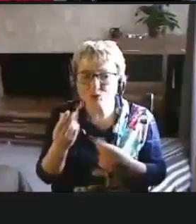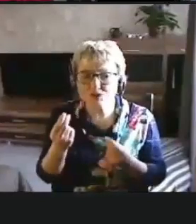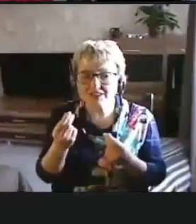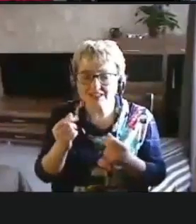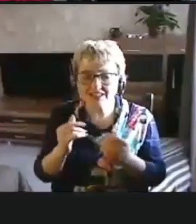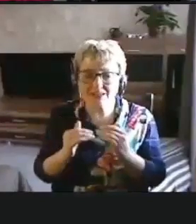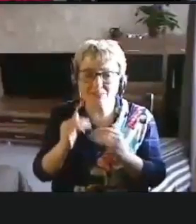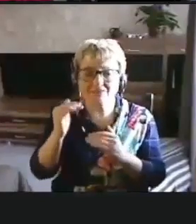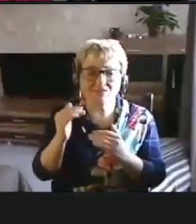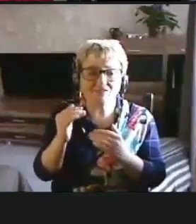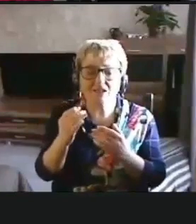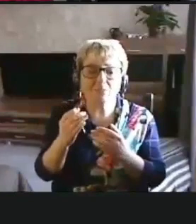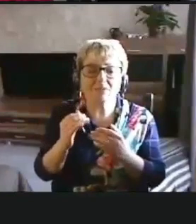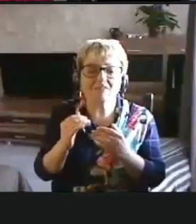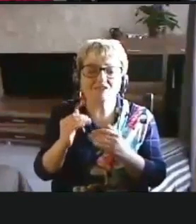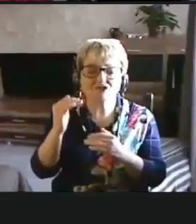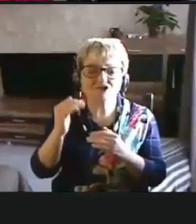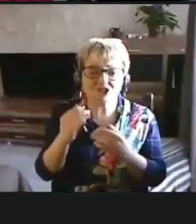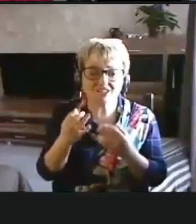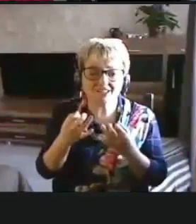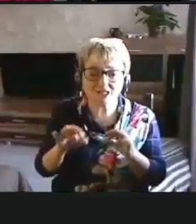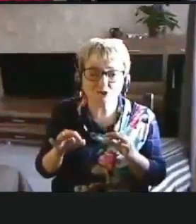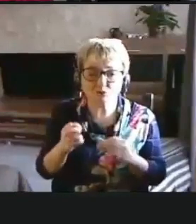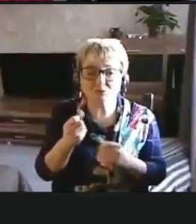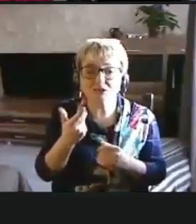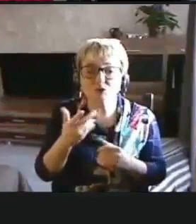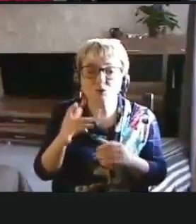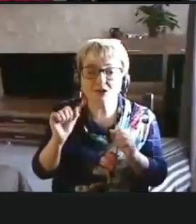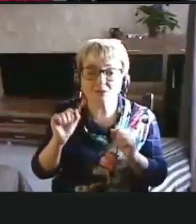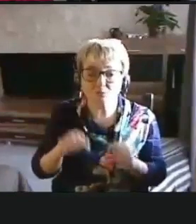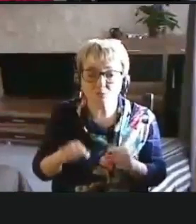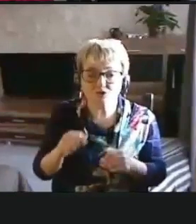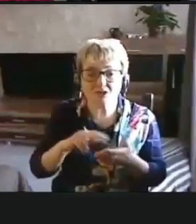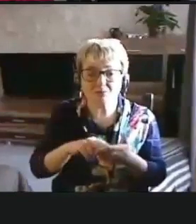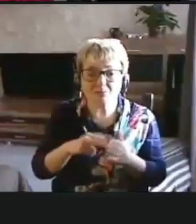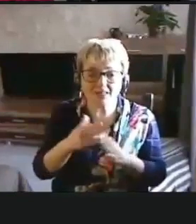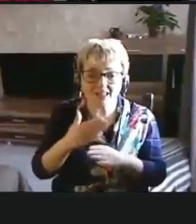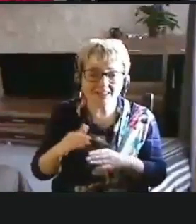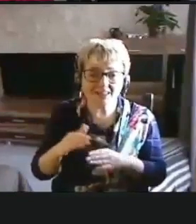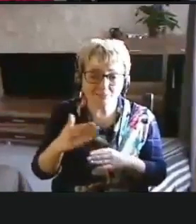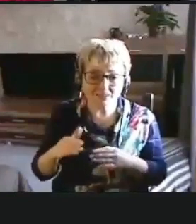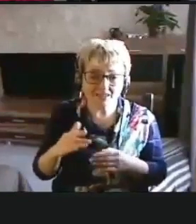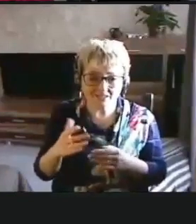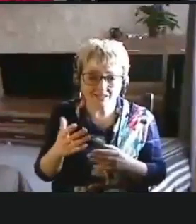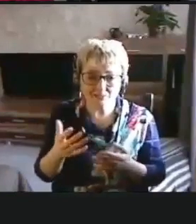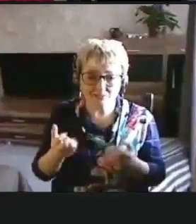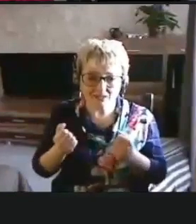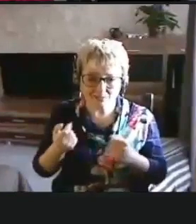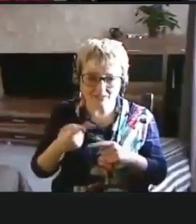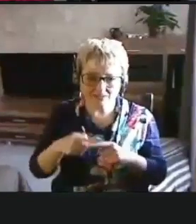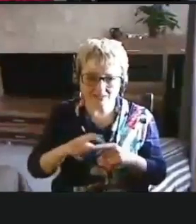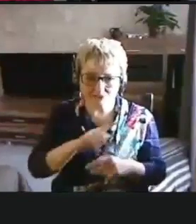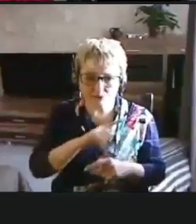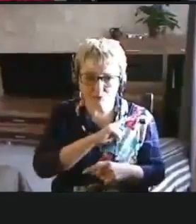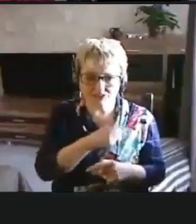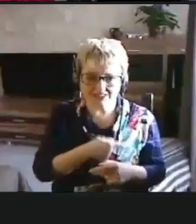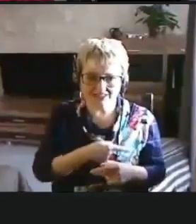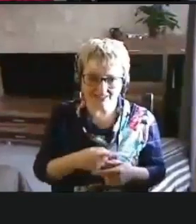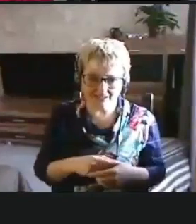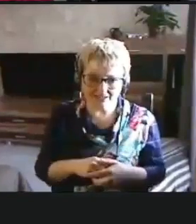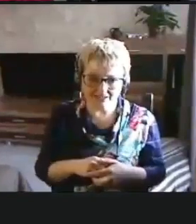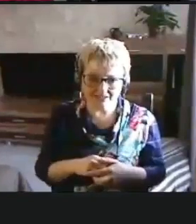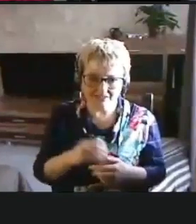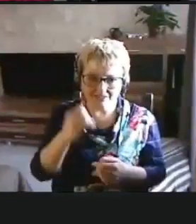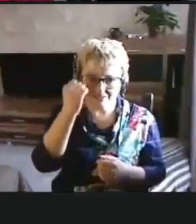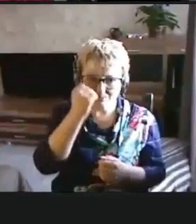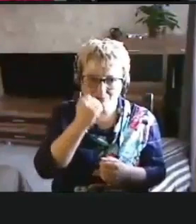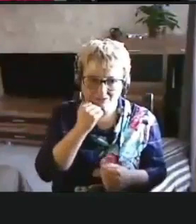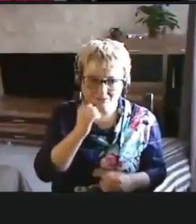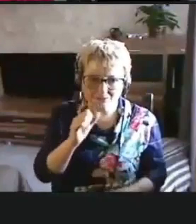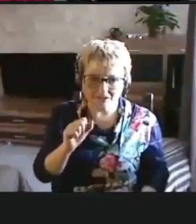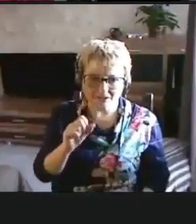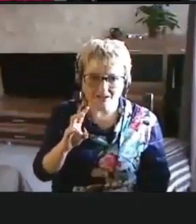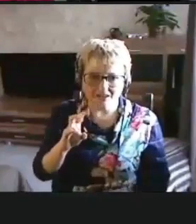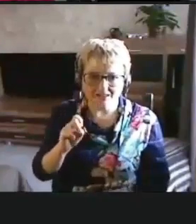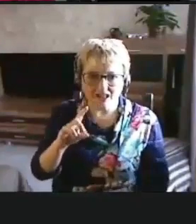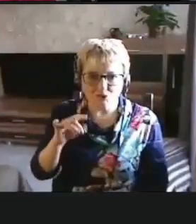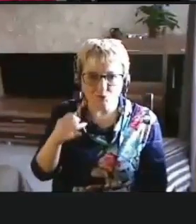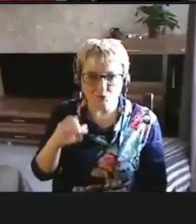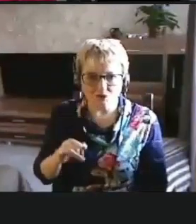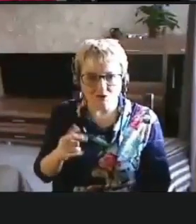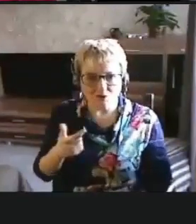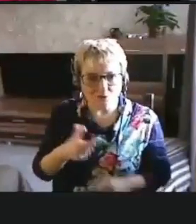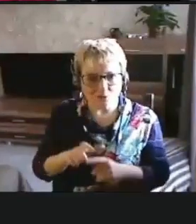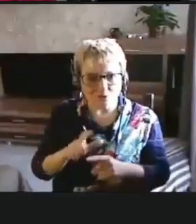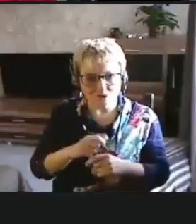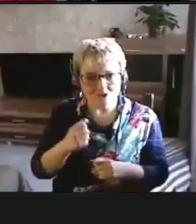доступности, сколько можете и планомерно предпринимайте эти усилия. спасибо, Анатолия. Очень